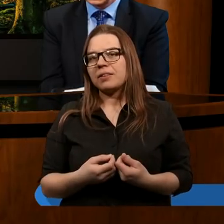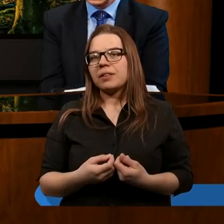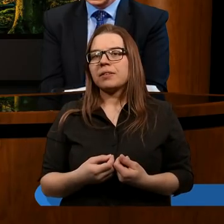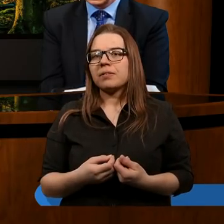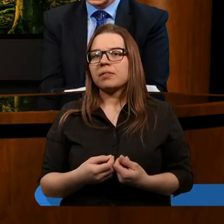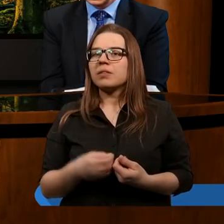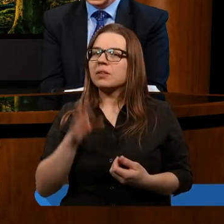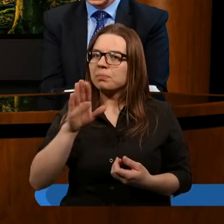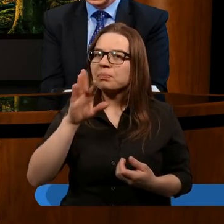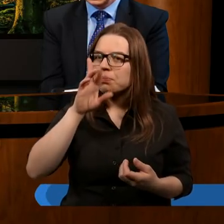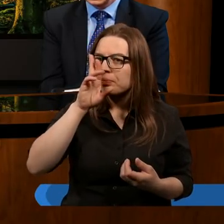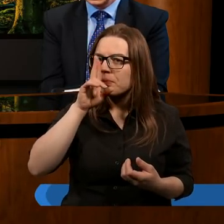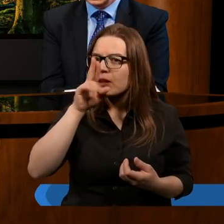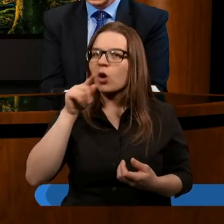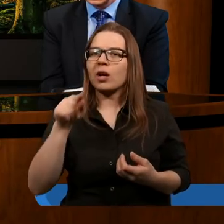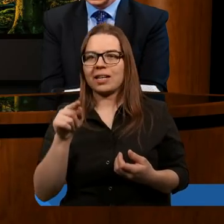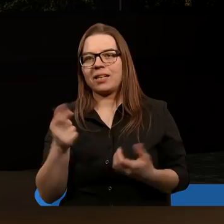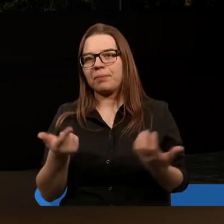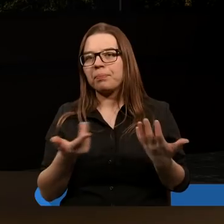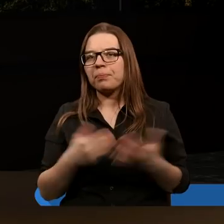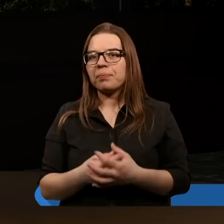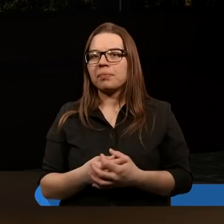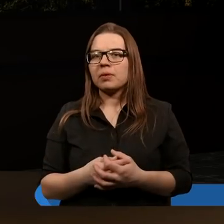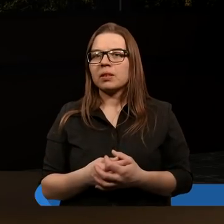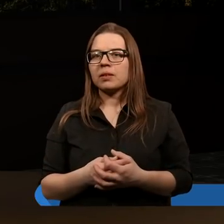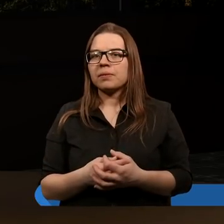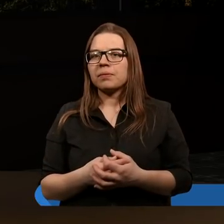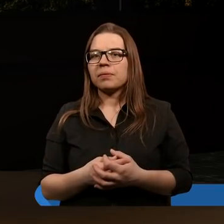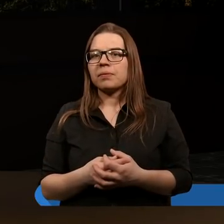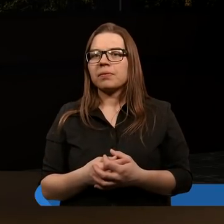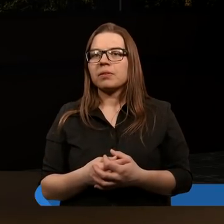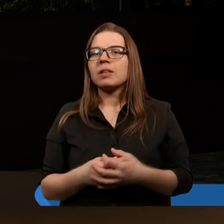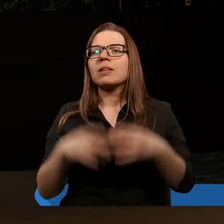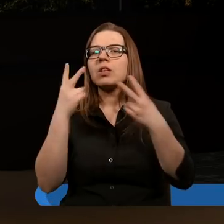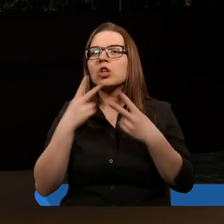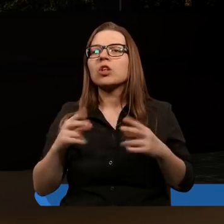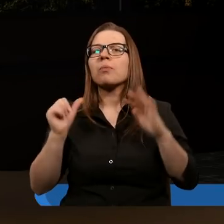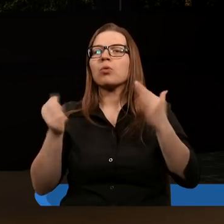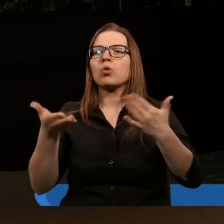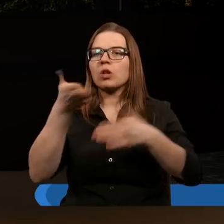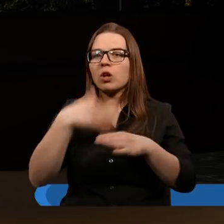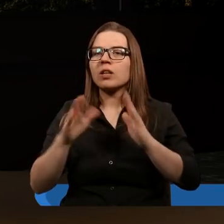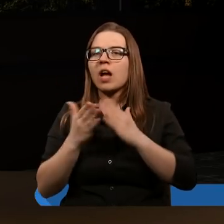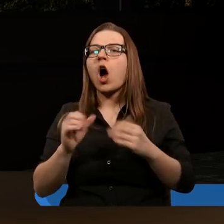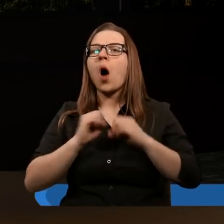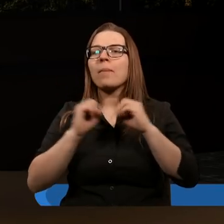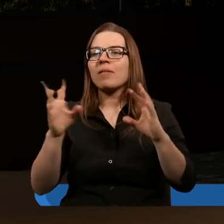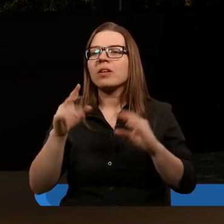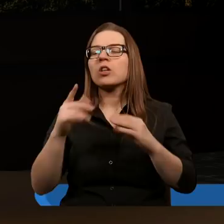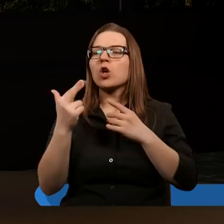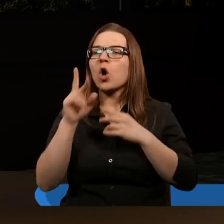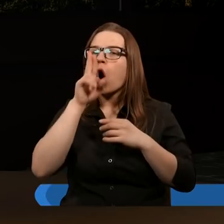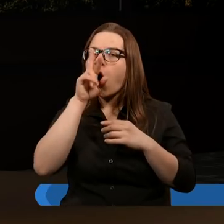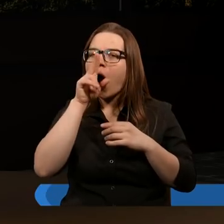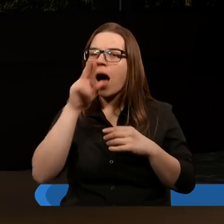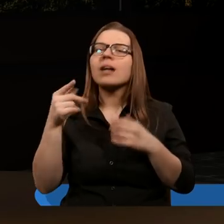Czy macie jakieś skojarzenia z tym? Jak czytam szósty rozdział Księgi Objawienia, to bardzo mi się kojarzy to